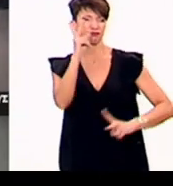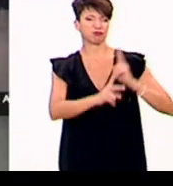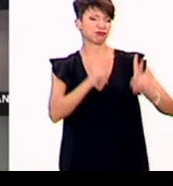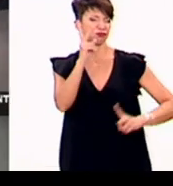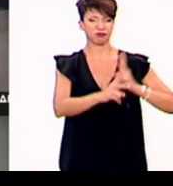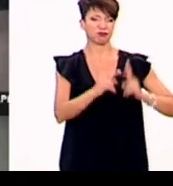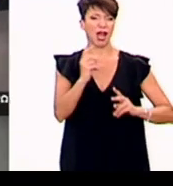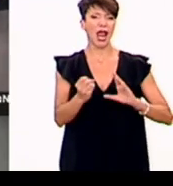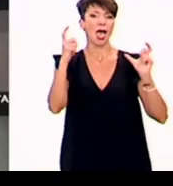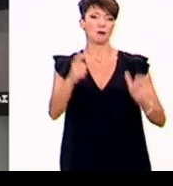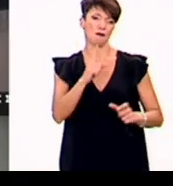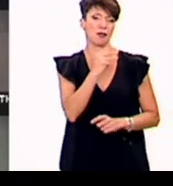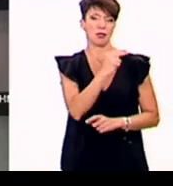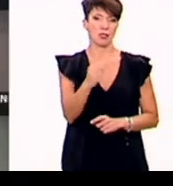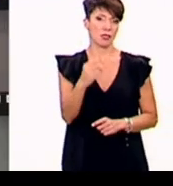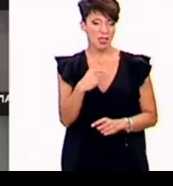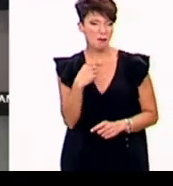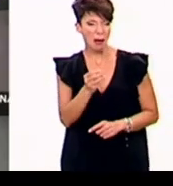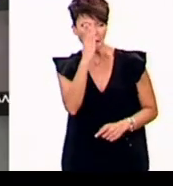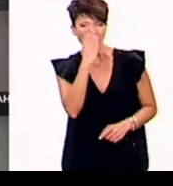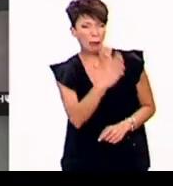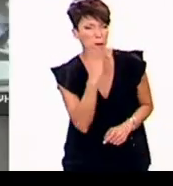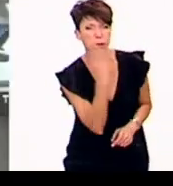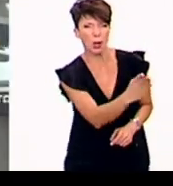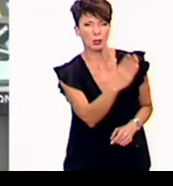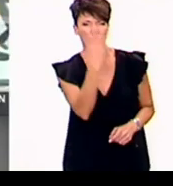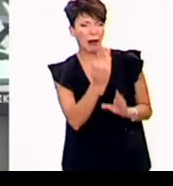εκπρόσωπος, για ξεδιάντροπη υποκρισία κάνει λόγο η Νέα Δημοκρατία.